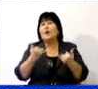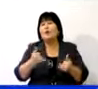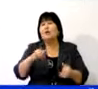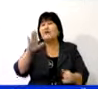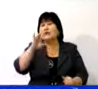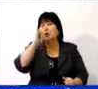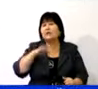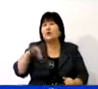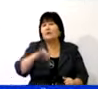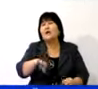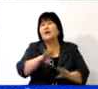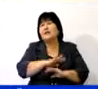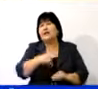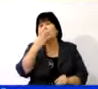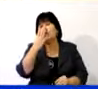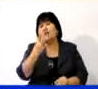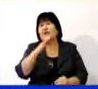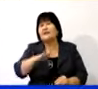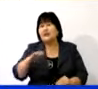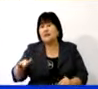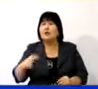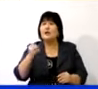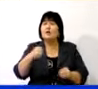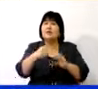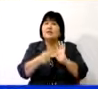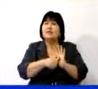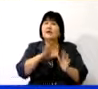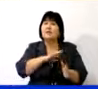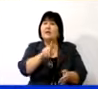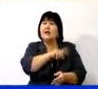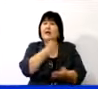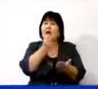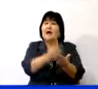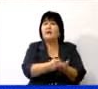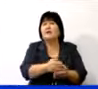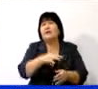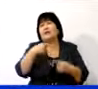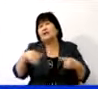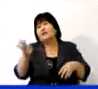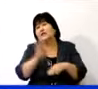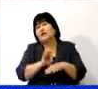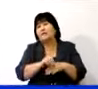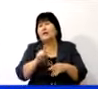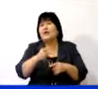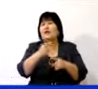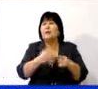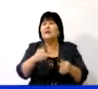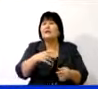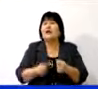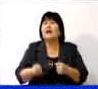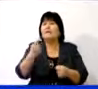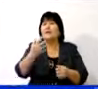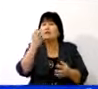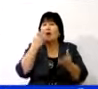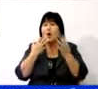-Казахстанской области скончались четверо детей. Еще 16 были госпитализированы с инфекционными заболеваниями. У половины из них была выявлена